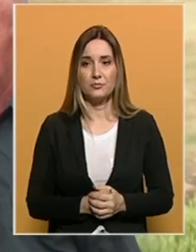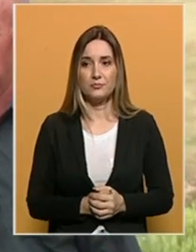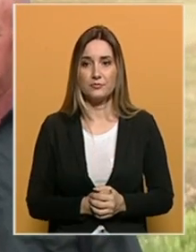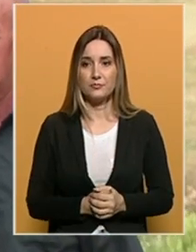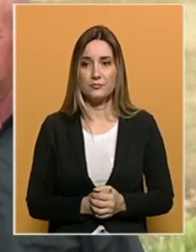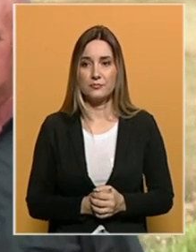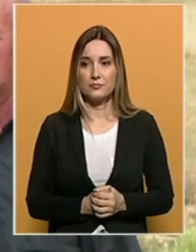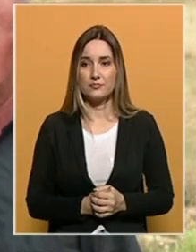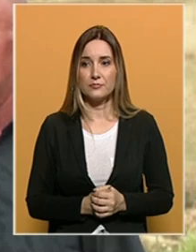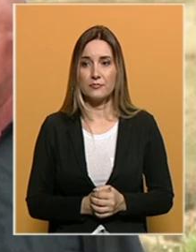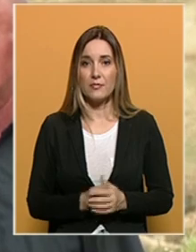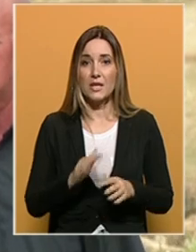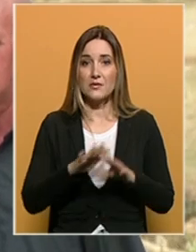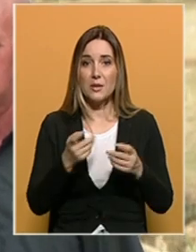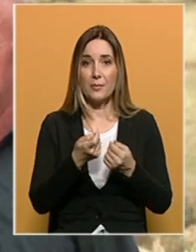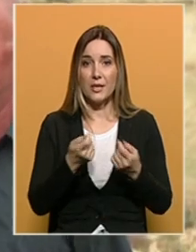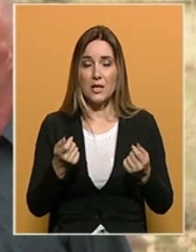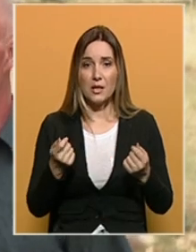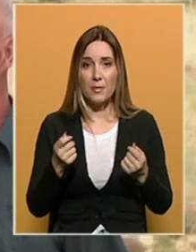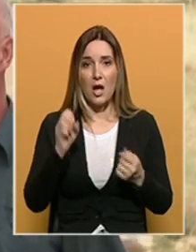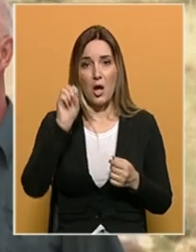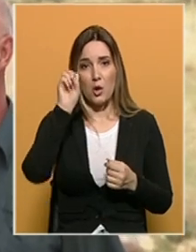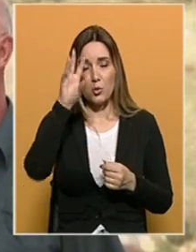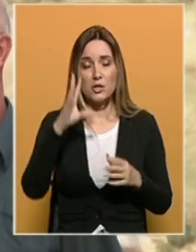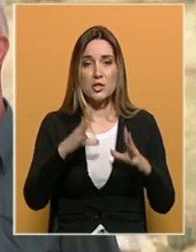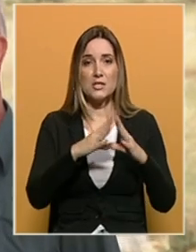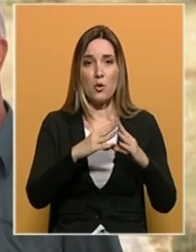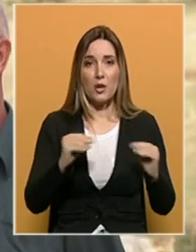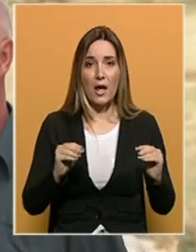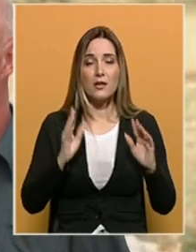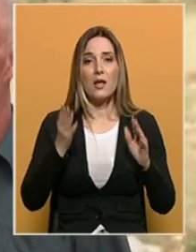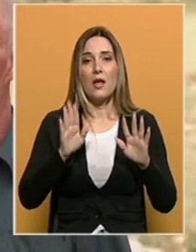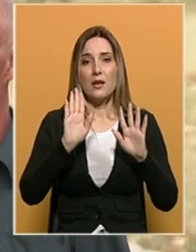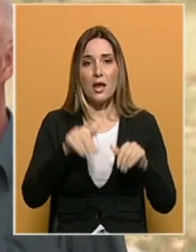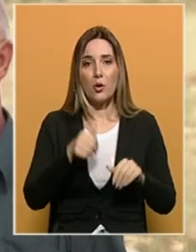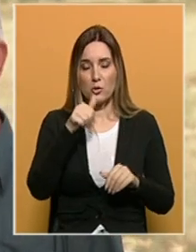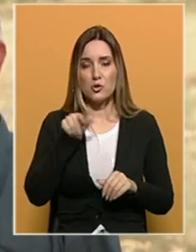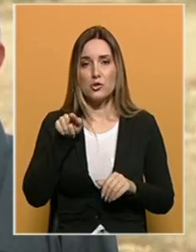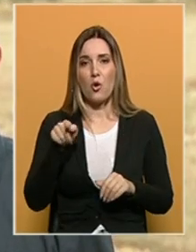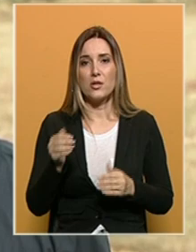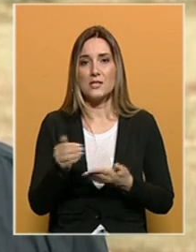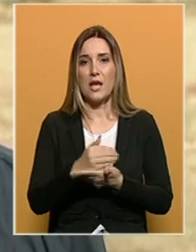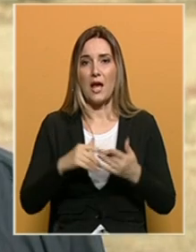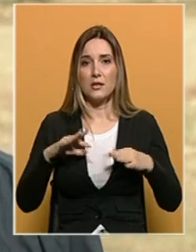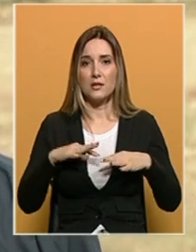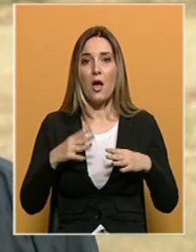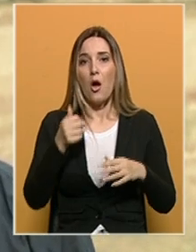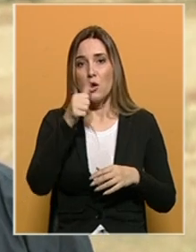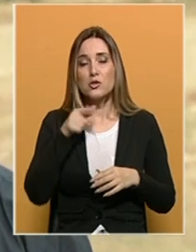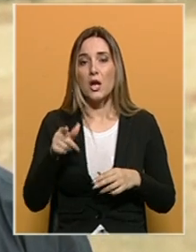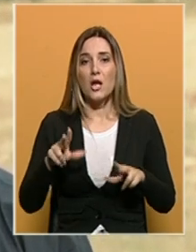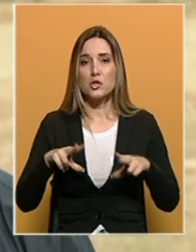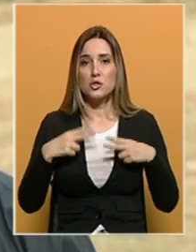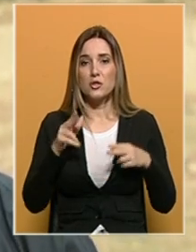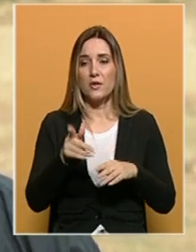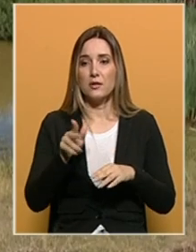Ugasite se rudnik. prilikama, rudnik će se prije ugasiti nego što će oni zaraditi. I od čega će živjeti? Oće će u Njemečku ili